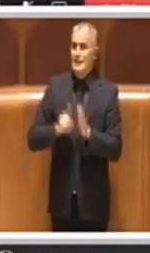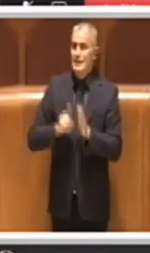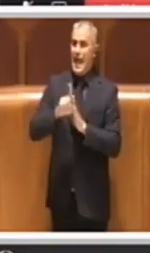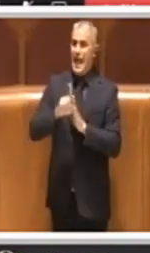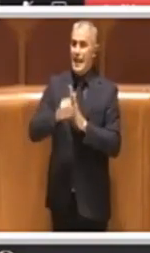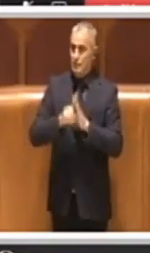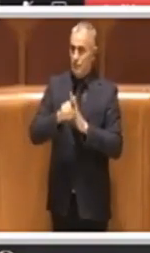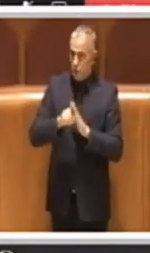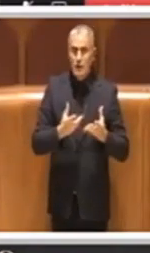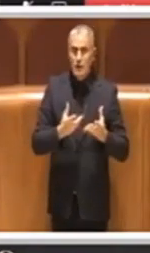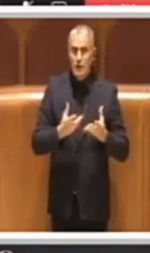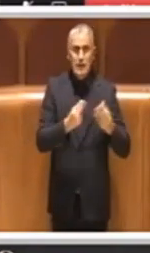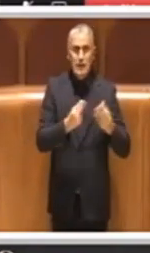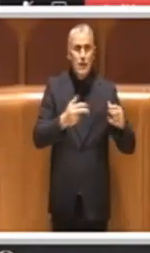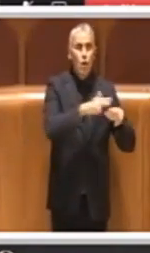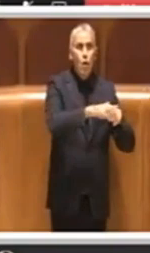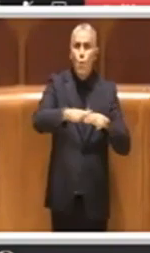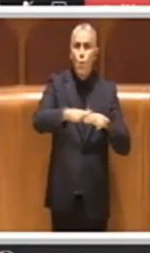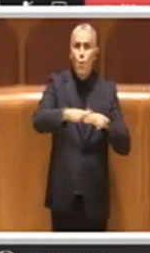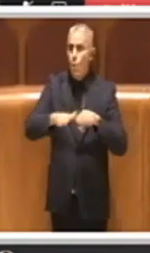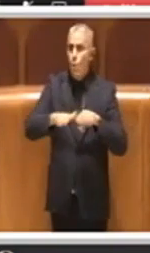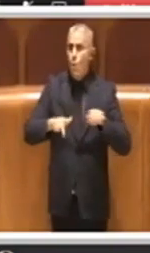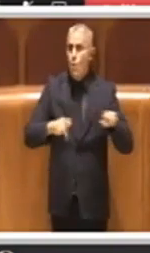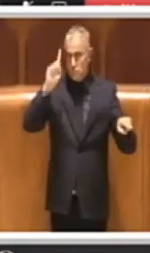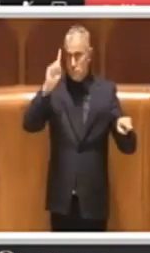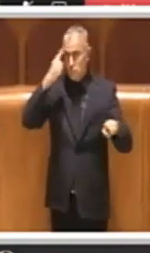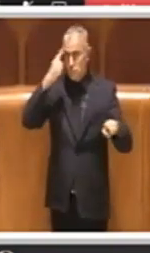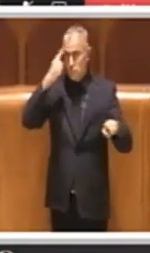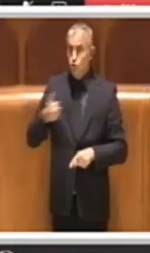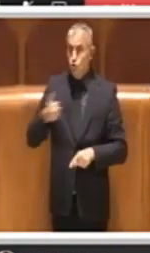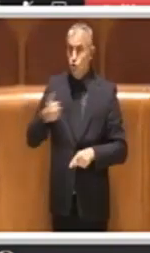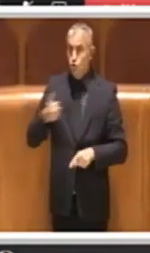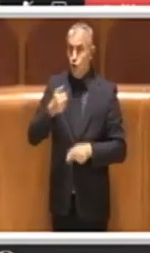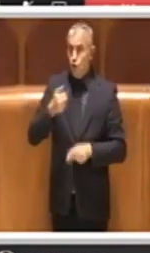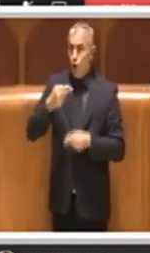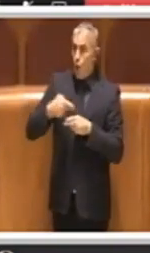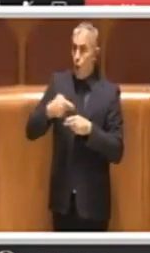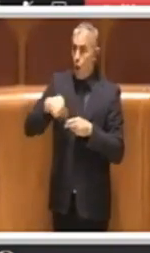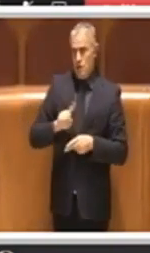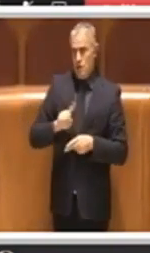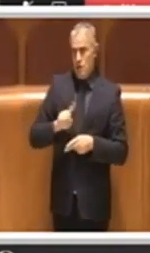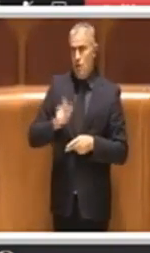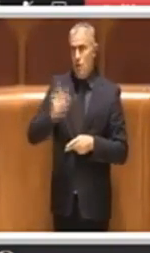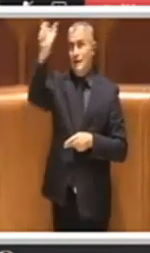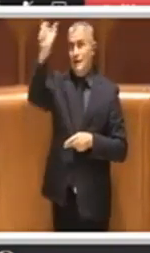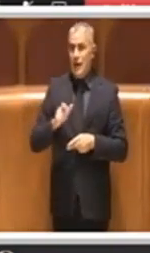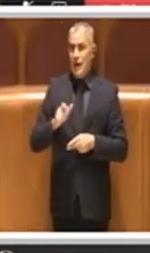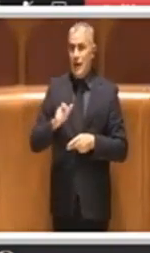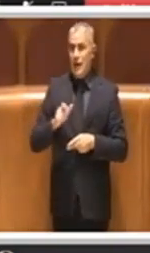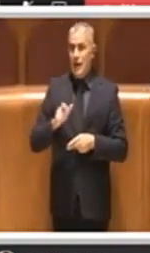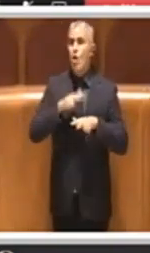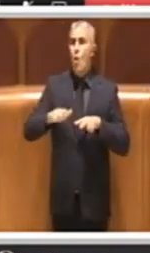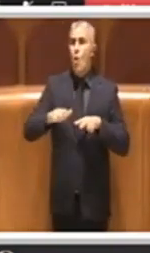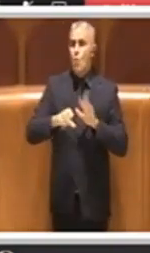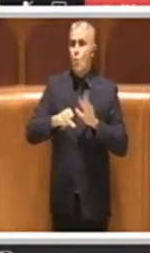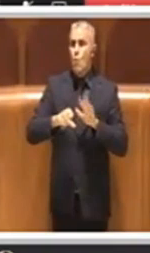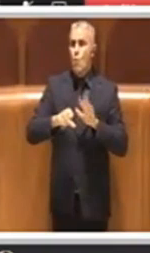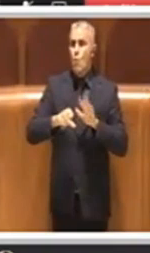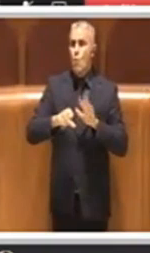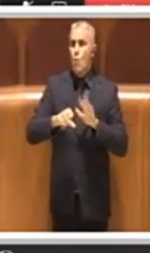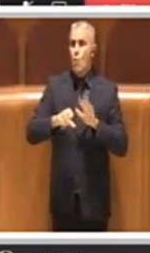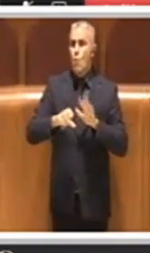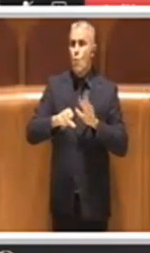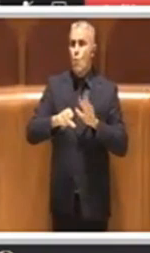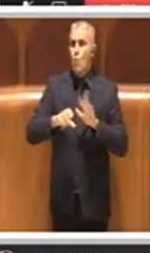disattesto dai comuni, ma non è solo un problema romano, è un problema di tutti i comuni italiani. Questo è un incentivo mal